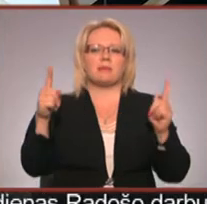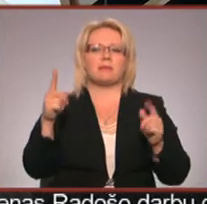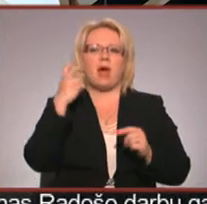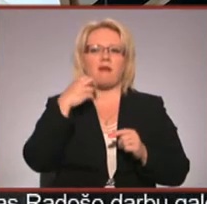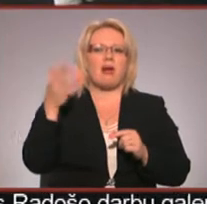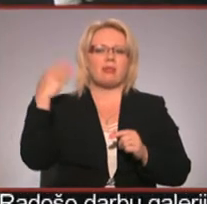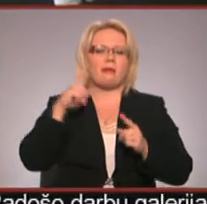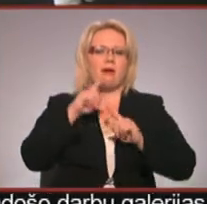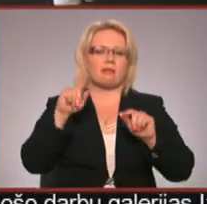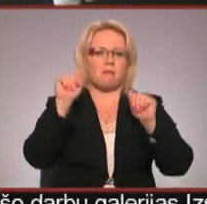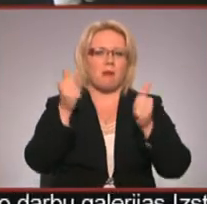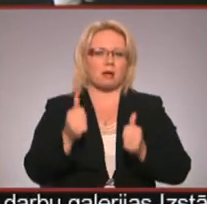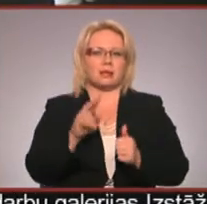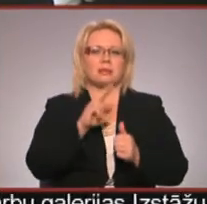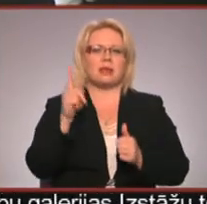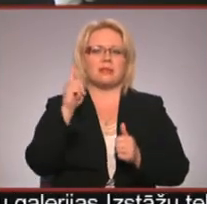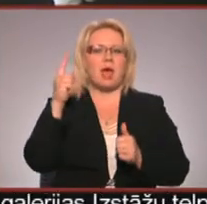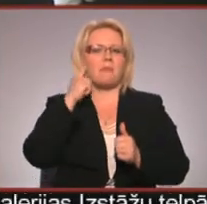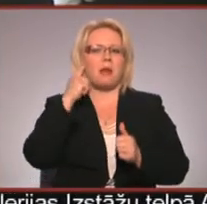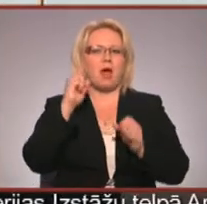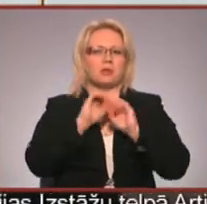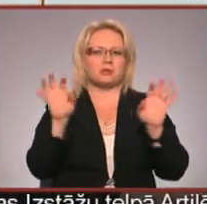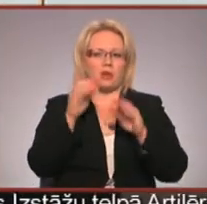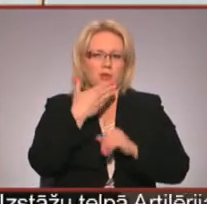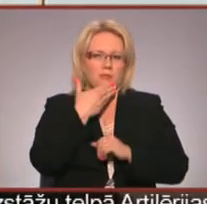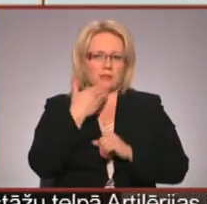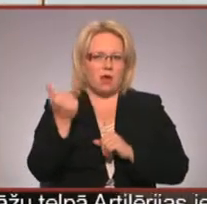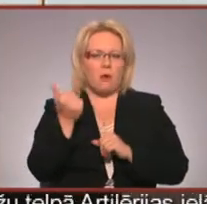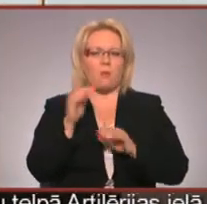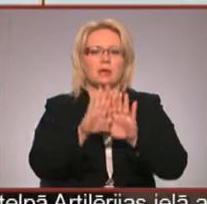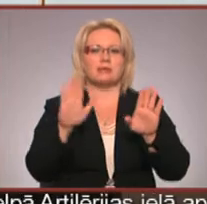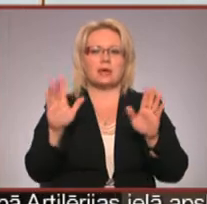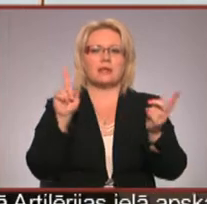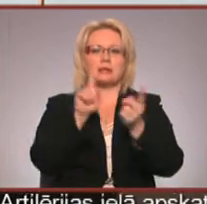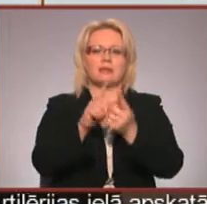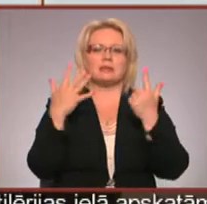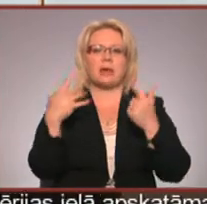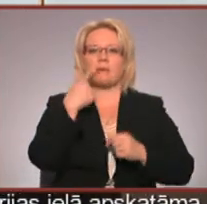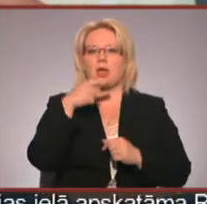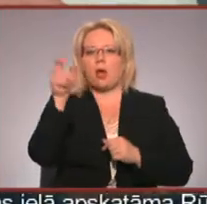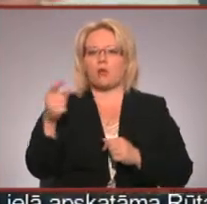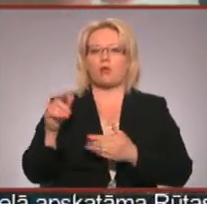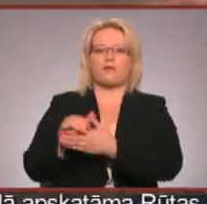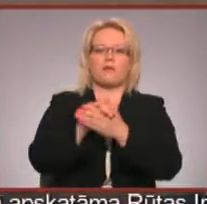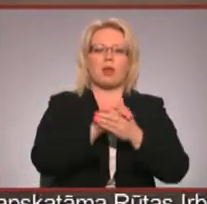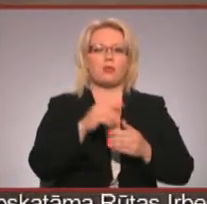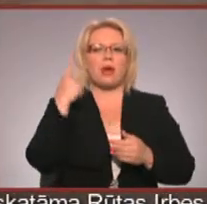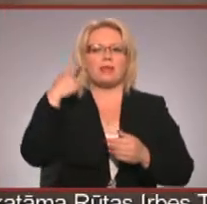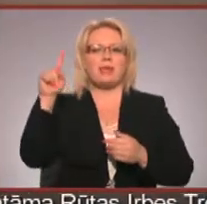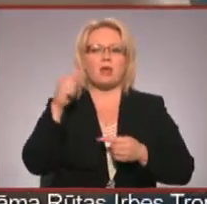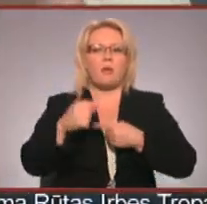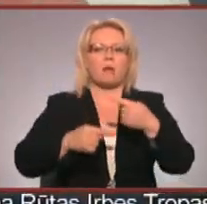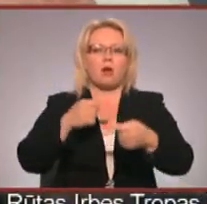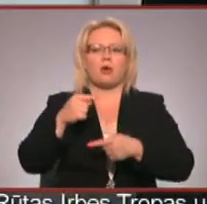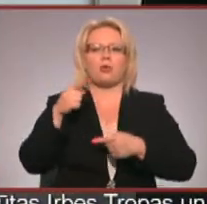eksperimentos, kas nevienmēr ir ar prātu izskaidrojami. Izstādē satieks septiņa autora, kuras vieno ideju pārmantojamību un